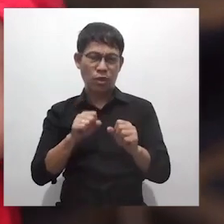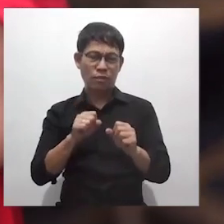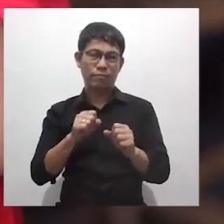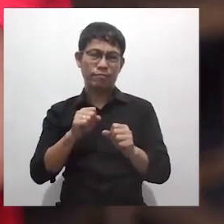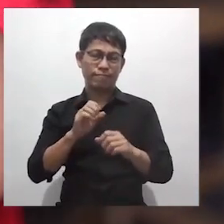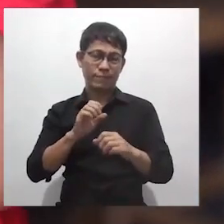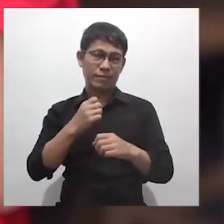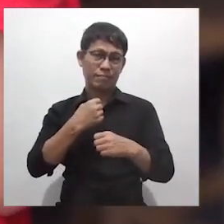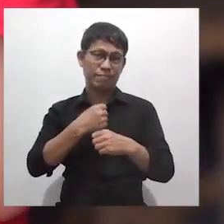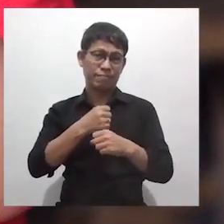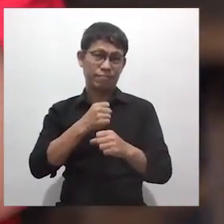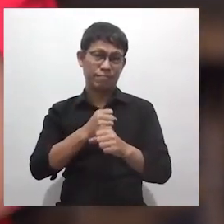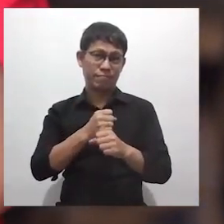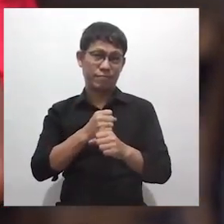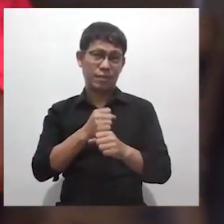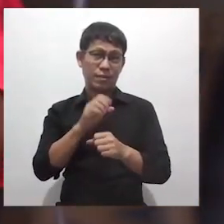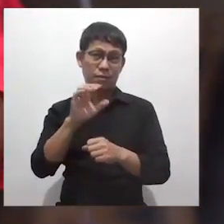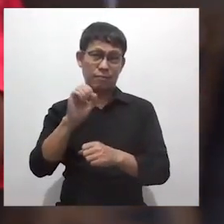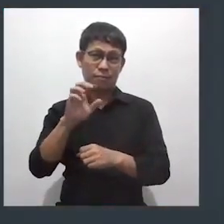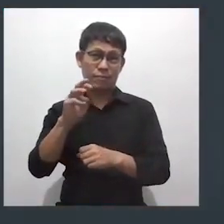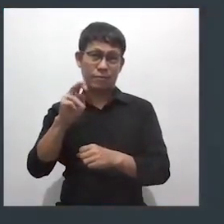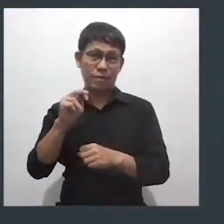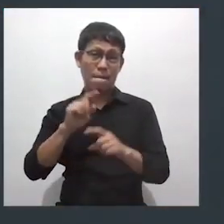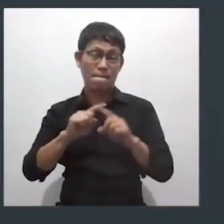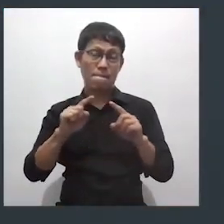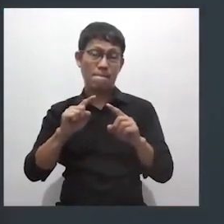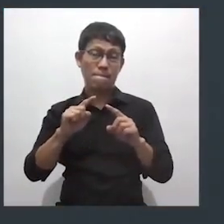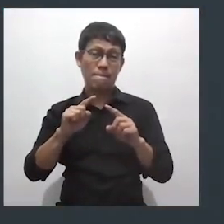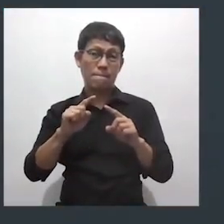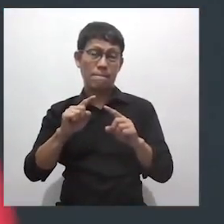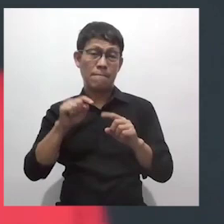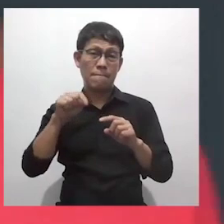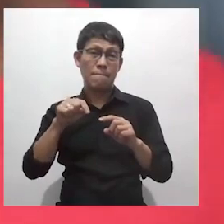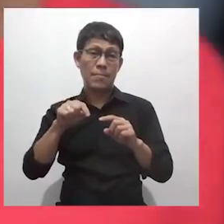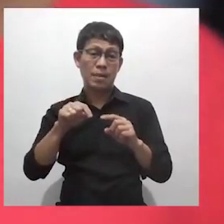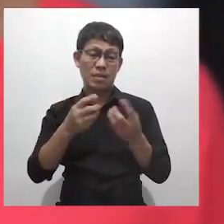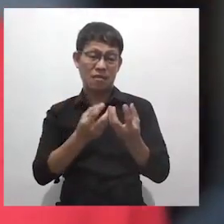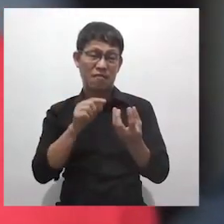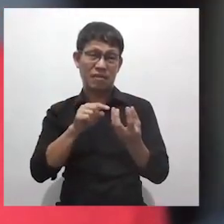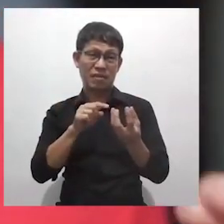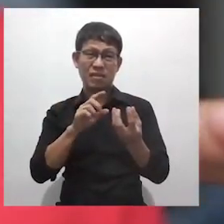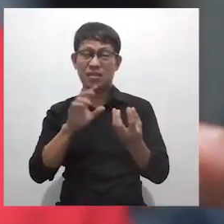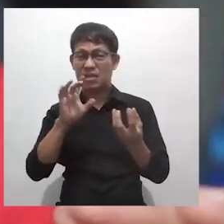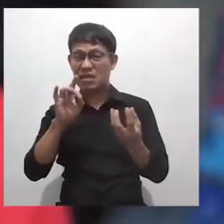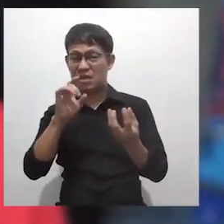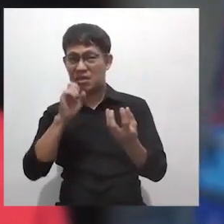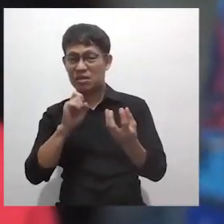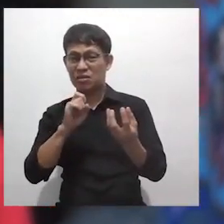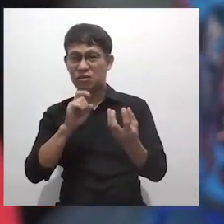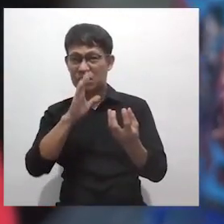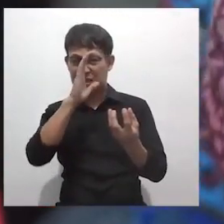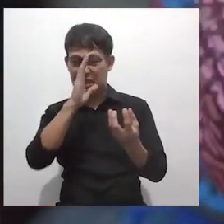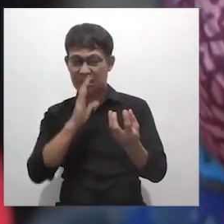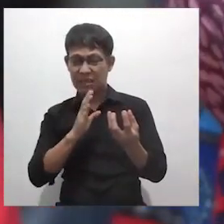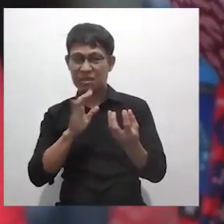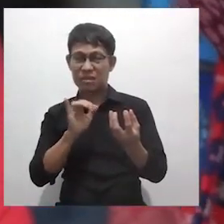Magiging lola ka pa rin. Pero kung aasahan mo yung isa na yun at eight years old, medyo may